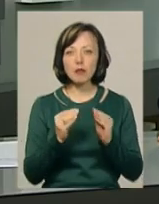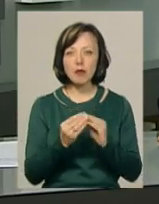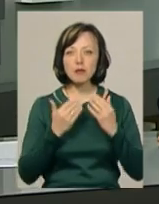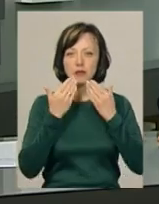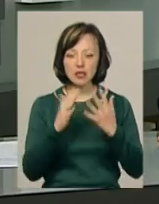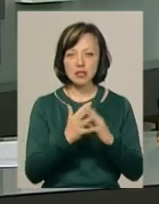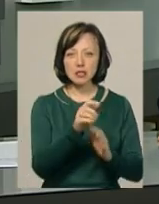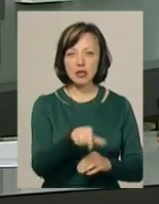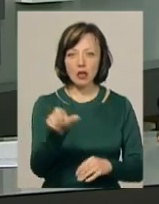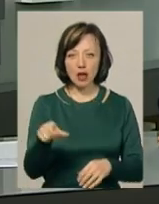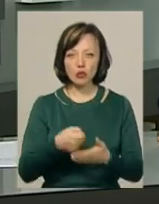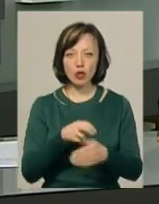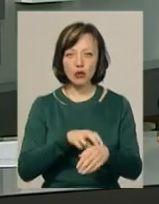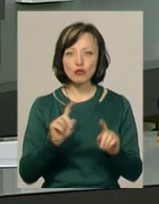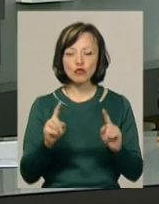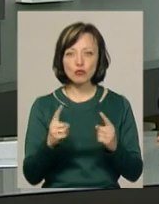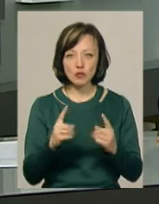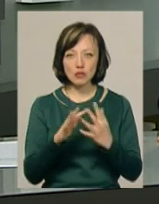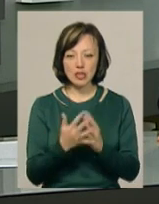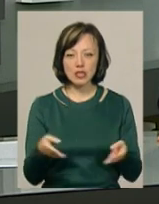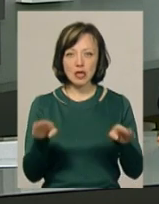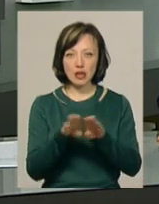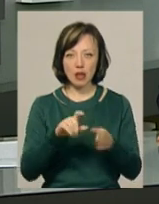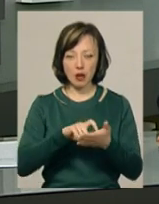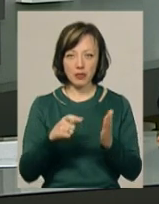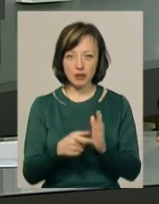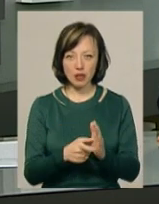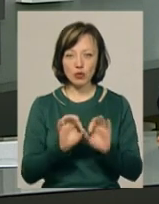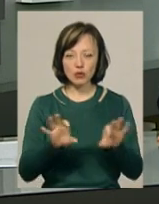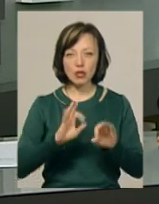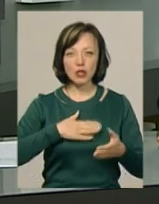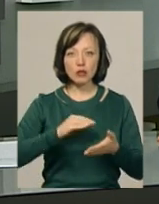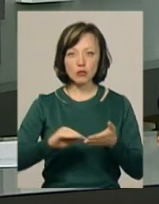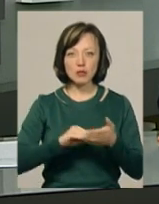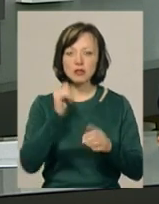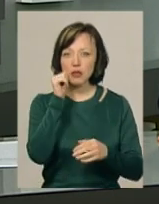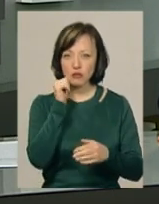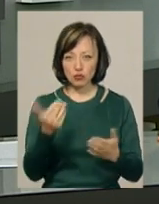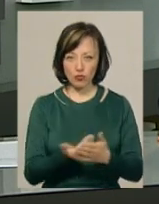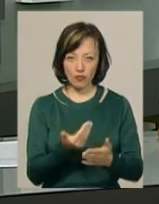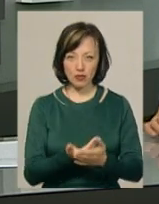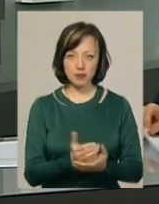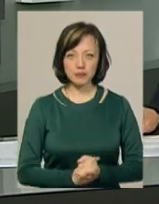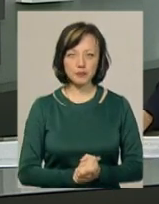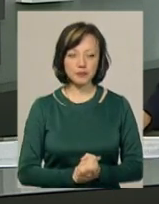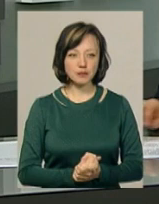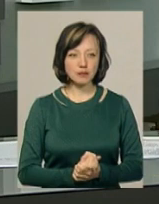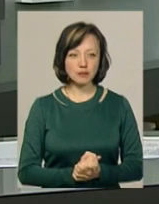зверталися селяни до дантистів і чому в Ліщанах закрили стомат-кабінет, розкаже Світлана Поробок у завтрашніх випусках новин.